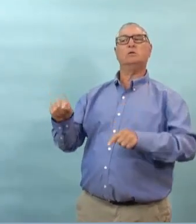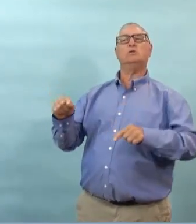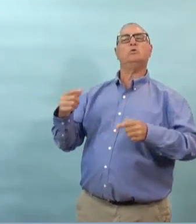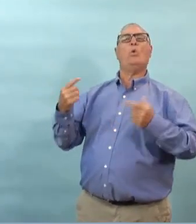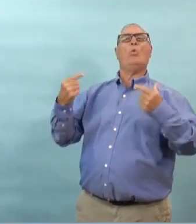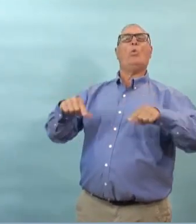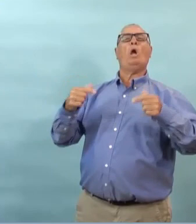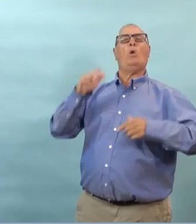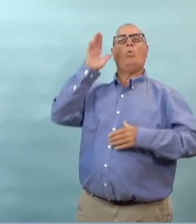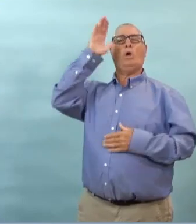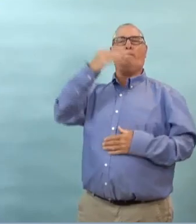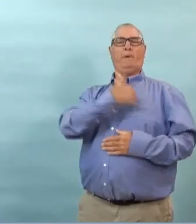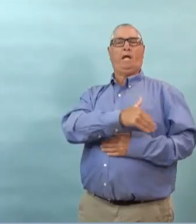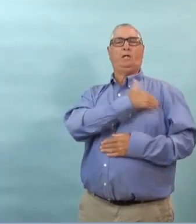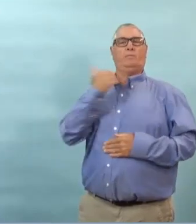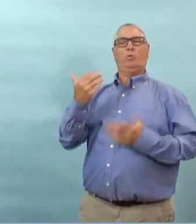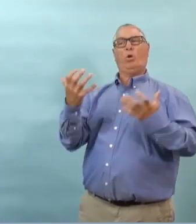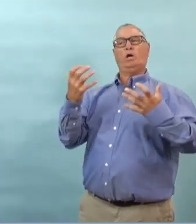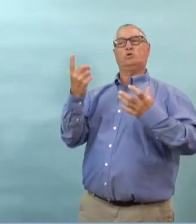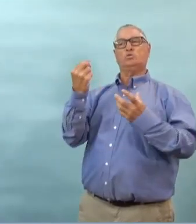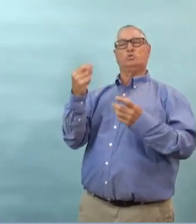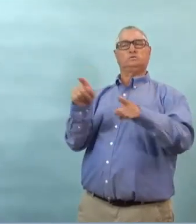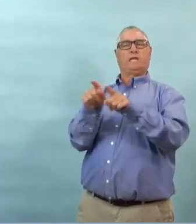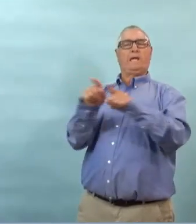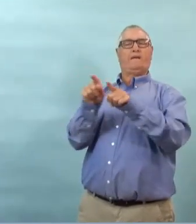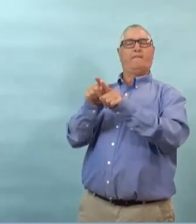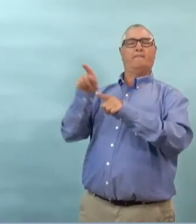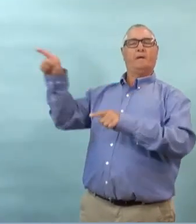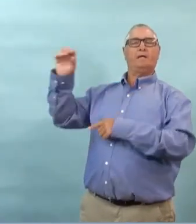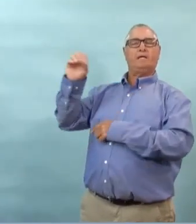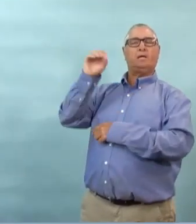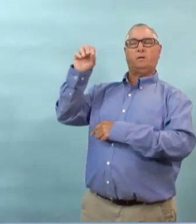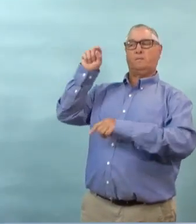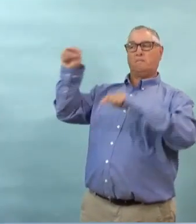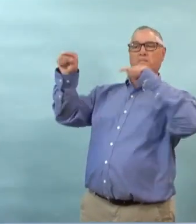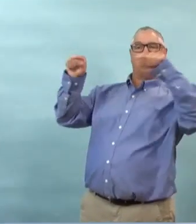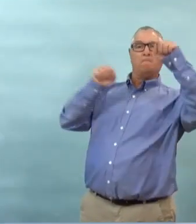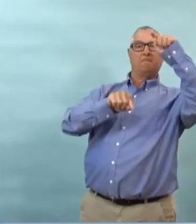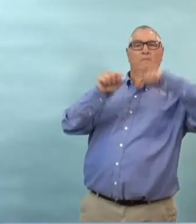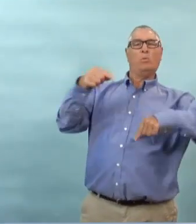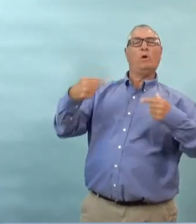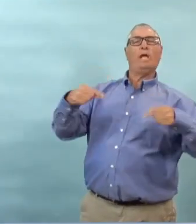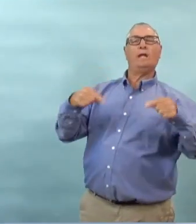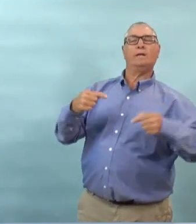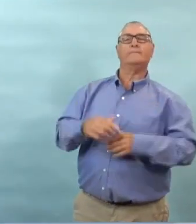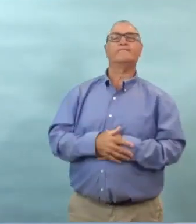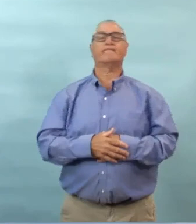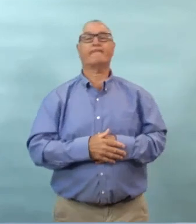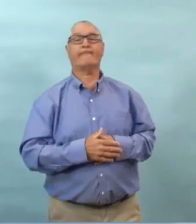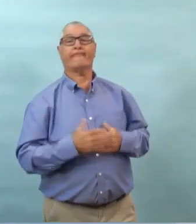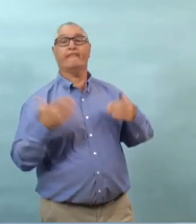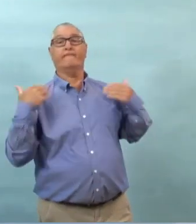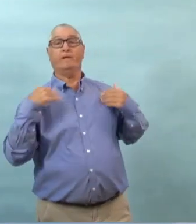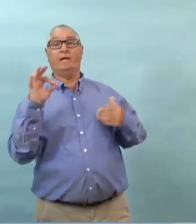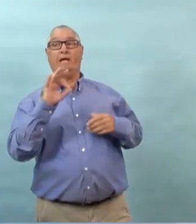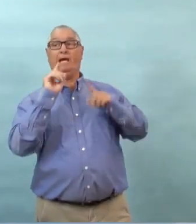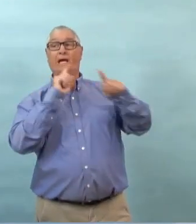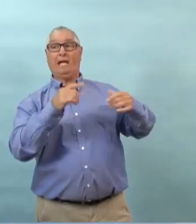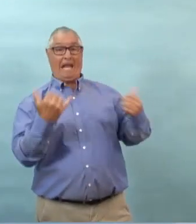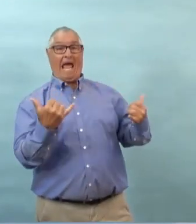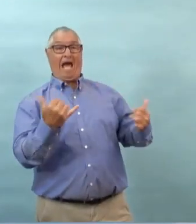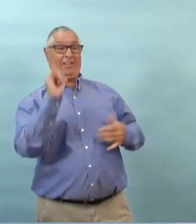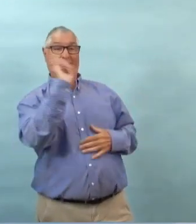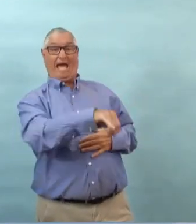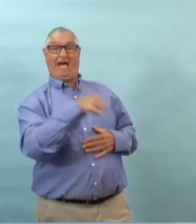mais pas dans d'autres régions alors c'est à quand que le manitoba va commencer à appliquer des restrictions qui vont être